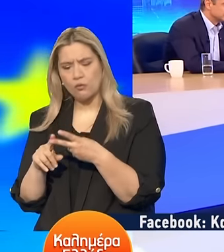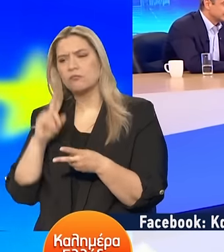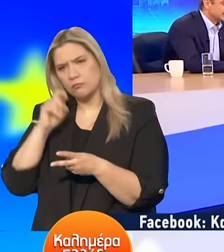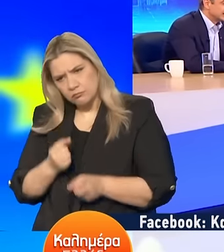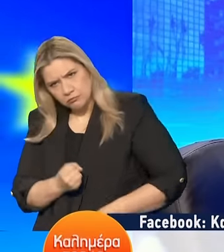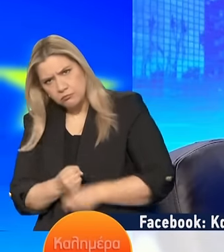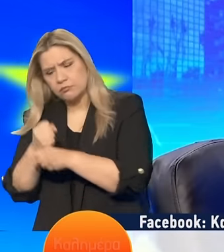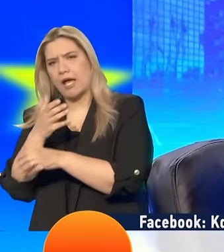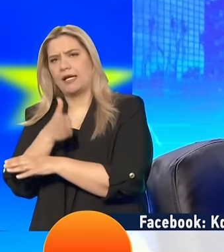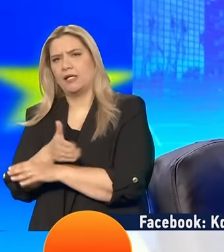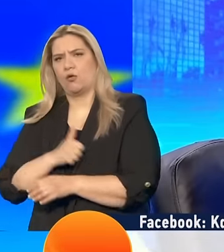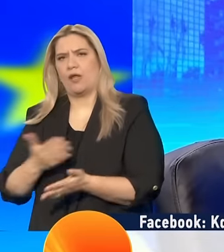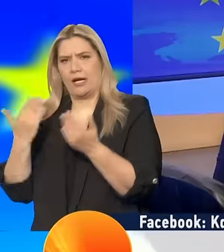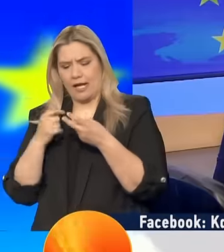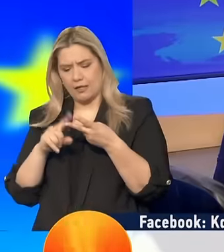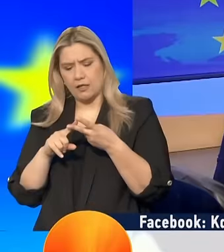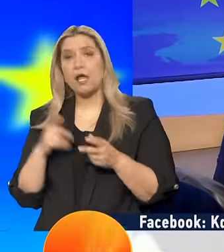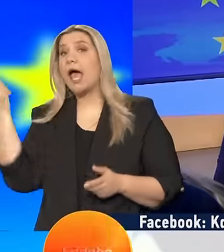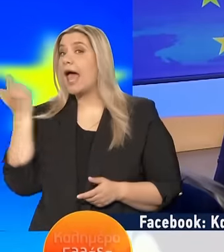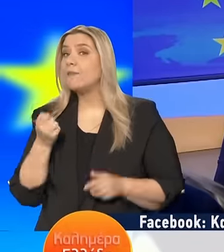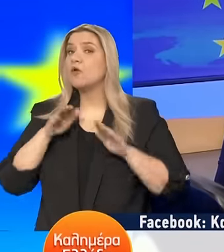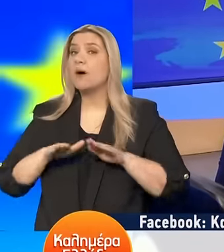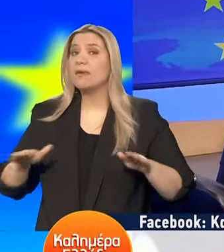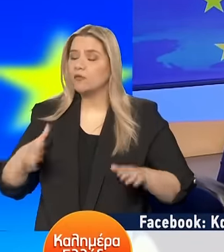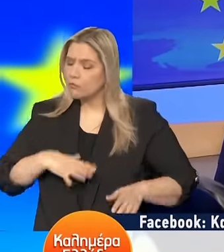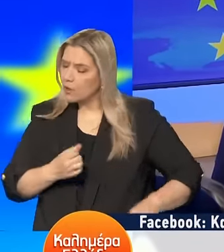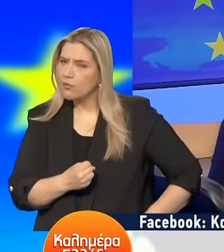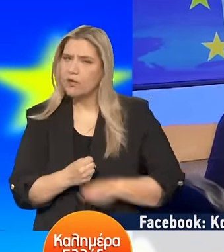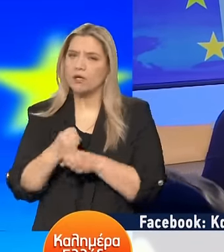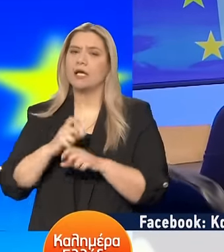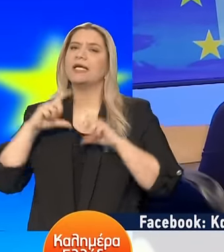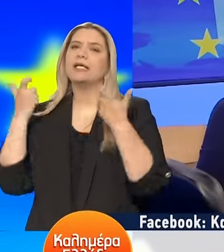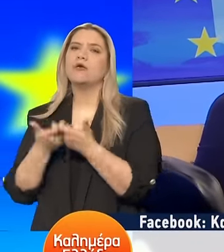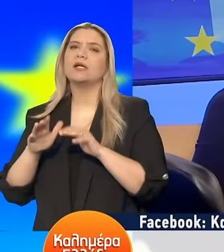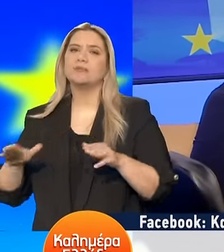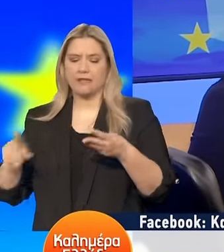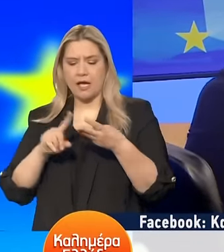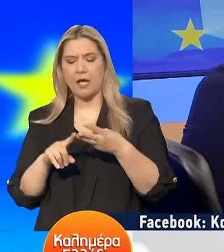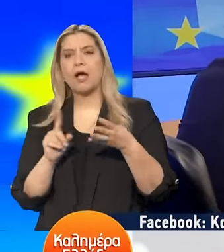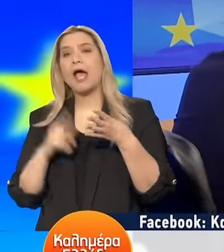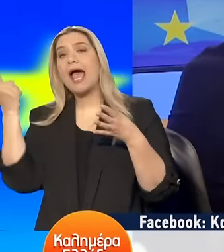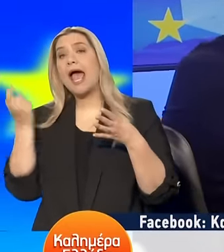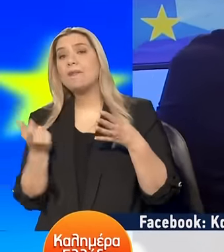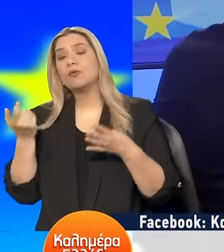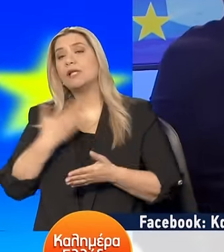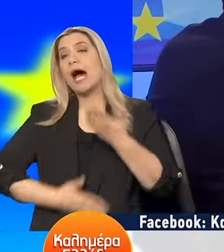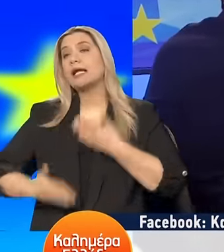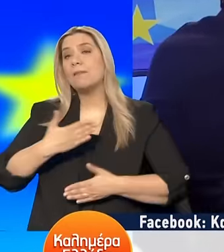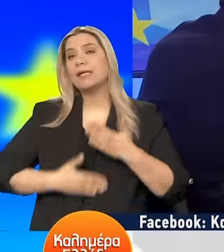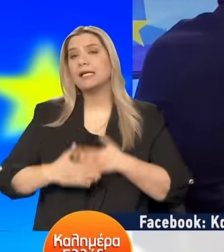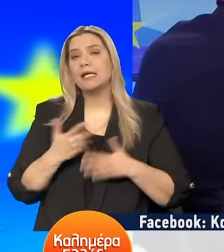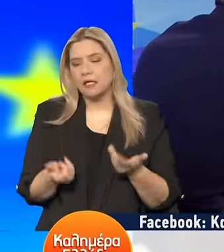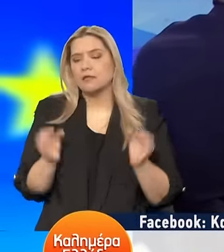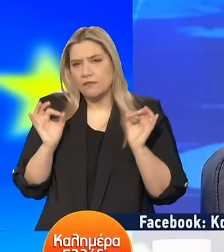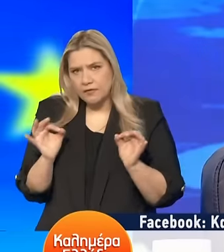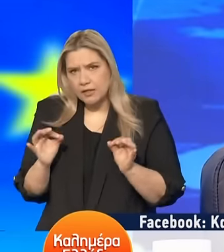βοηθήσουμε Αφορούν επιδόματα παιδιών γιατί θέλουμε να στηρίξουμε τις οικογένειες με παιδιά Και αφορούν και επιδόματα αναπηρίας γιατί προφανώς πρέπει να